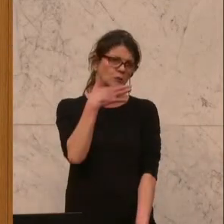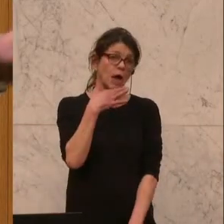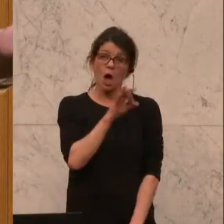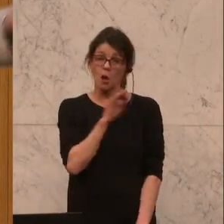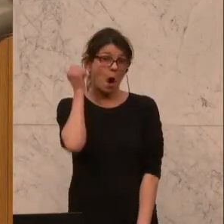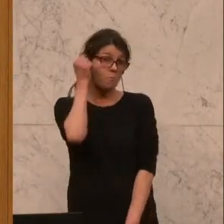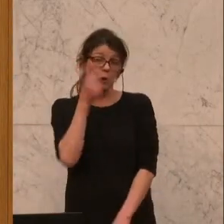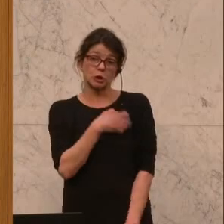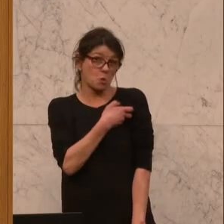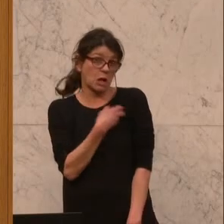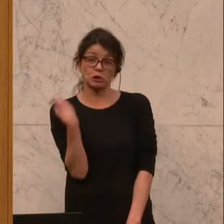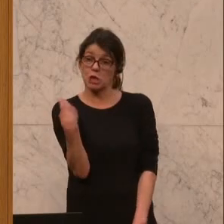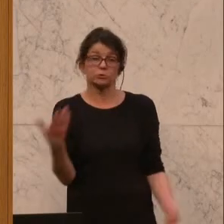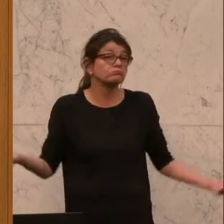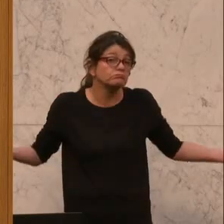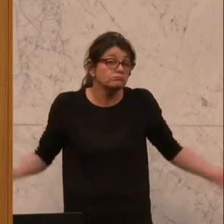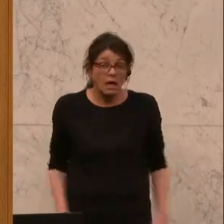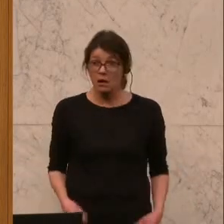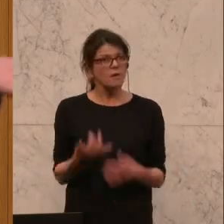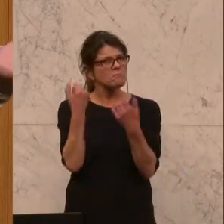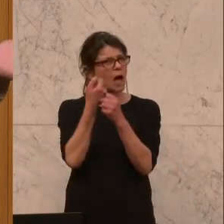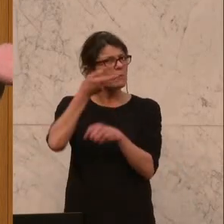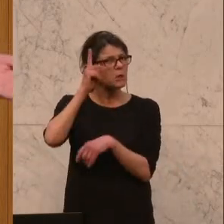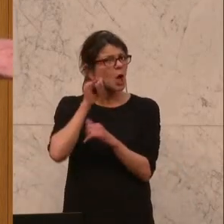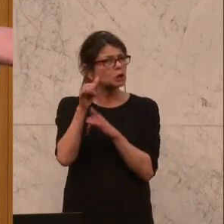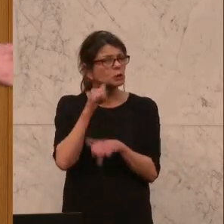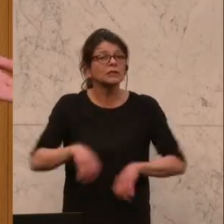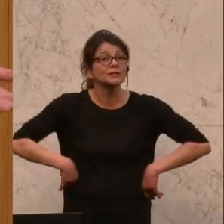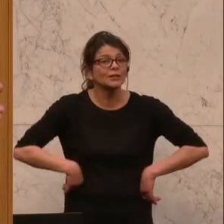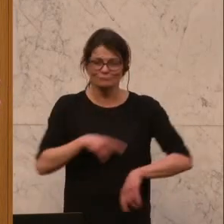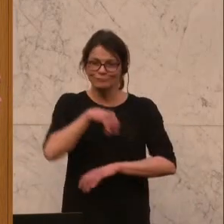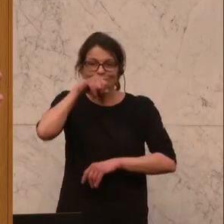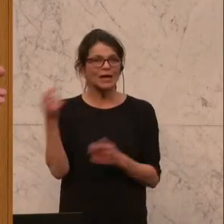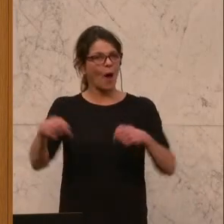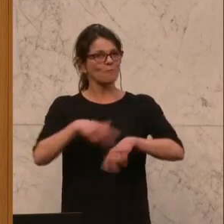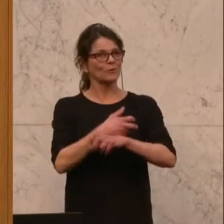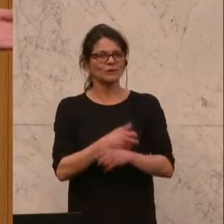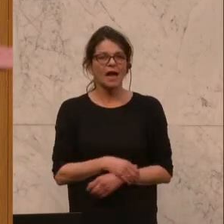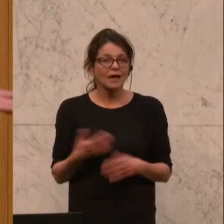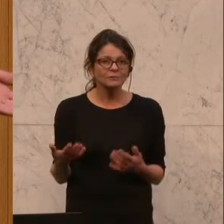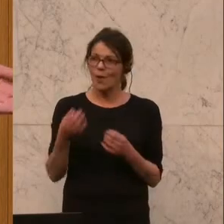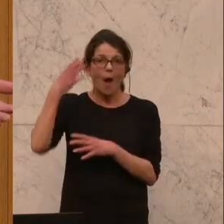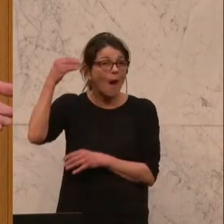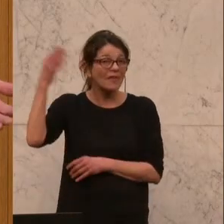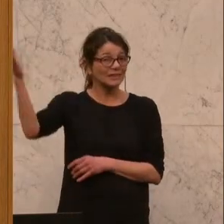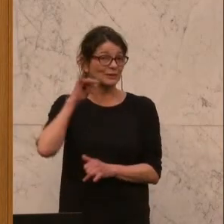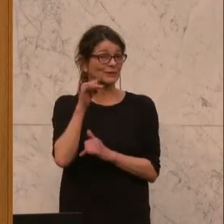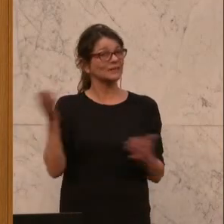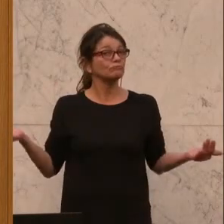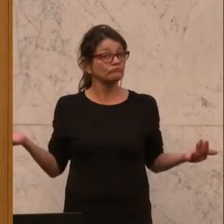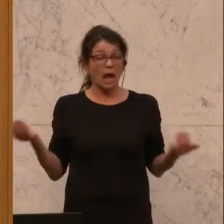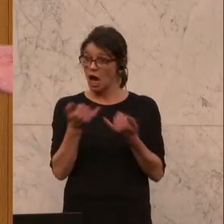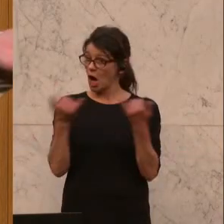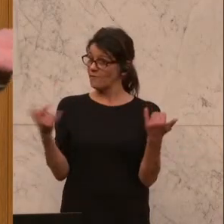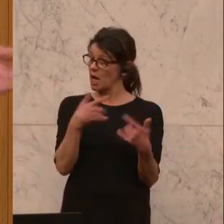nur mehr Bosnisch, Kroatisch, Serbisch. Wie machen wir das mit den deutschen Touristen, die so gern nach Österreich kommen, oder mit den holländischen Touristen? Wie